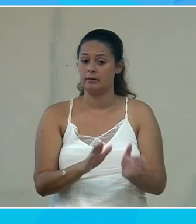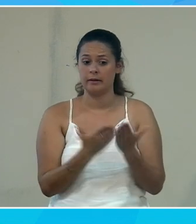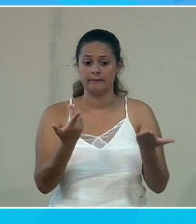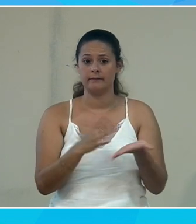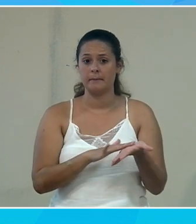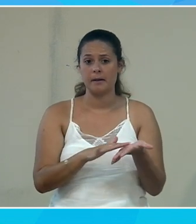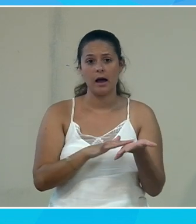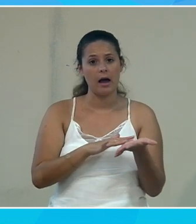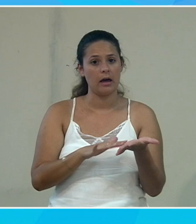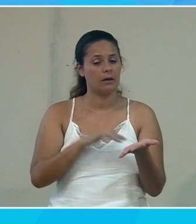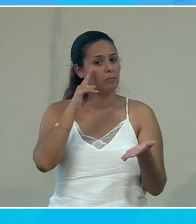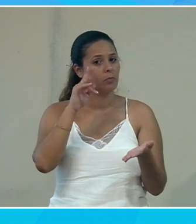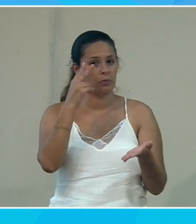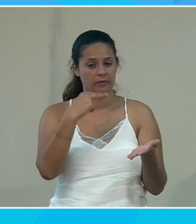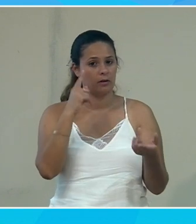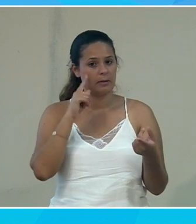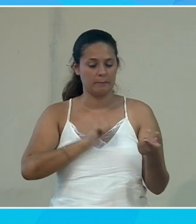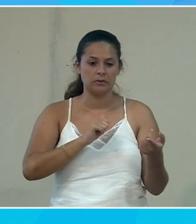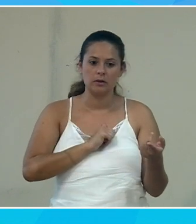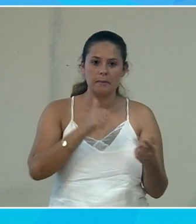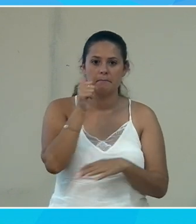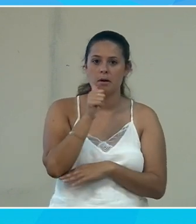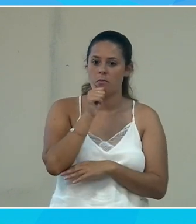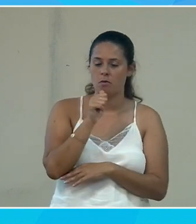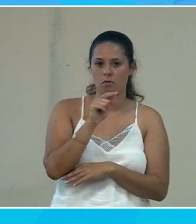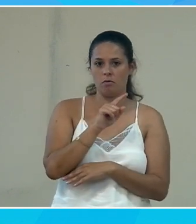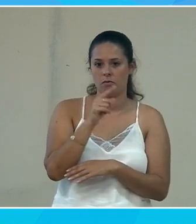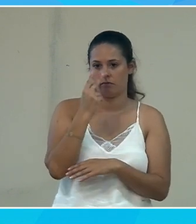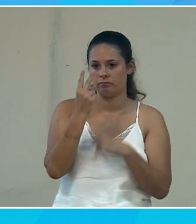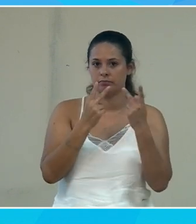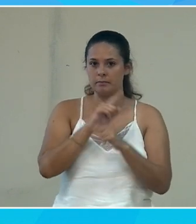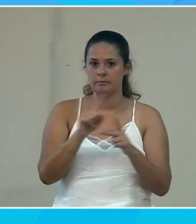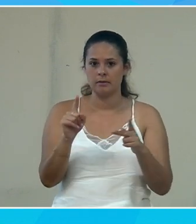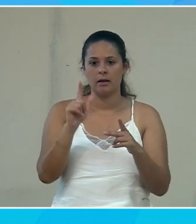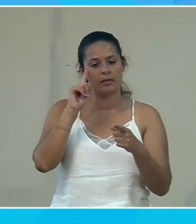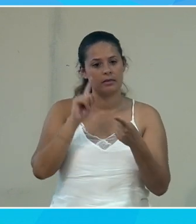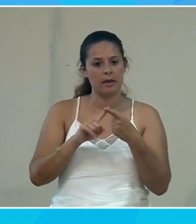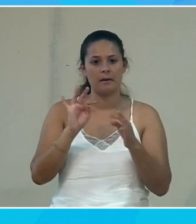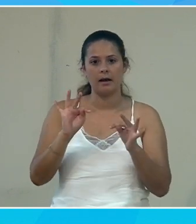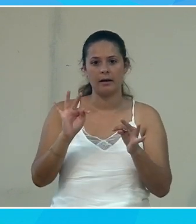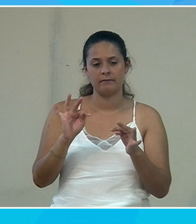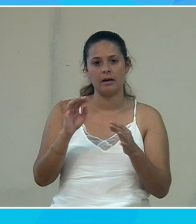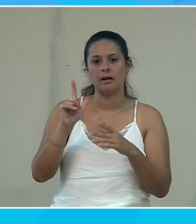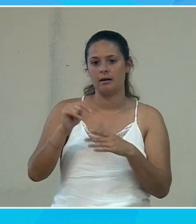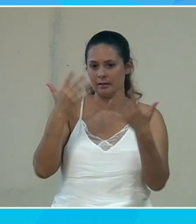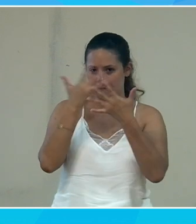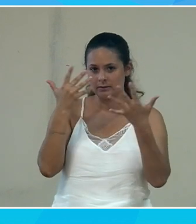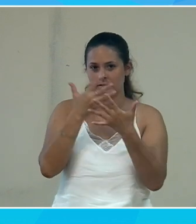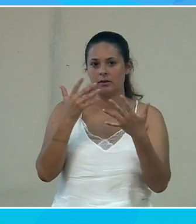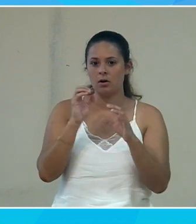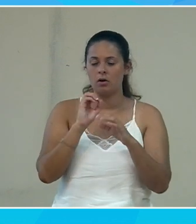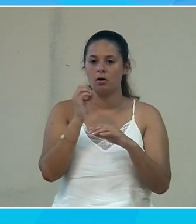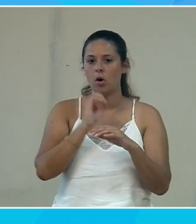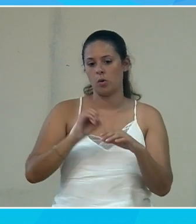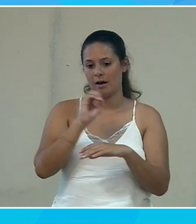d'un point de vue personnel c'est que une maman qui est non-voyante et je suis disorthographique donc quelque part étant petit c'était